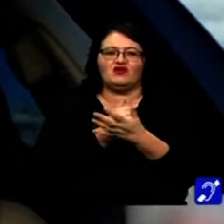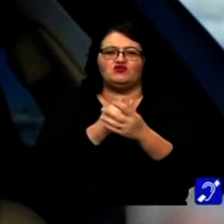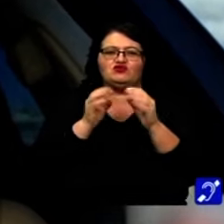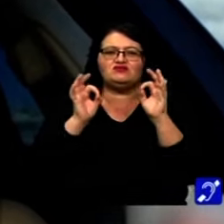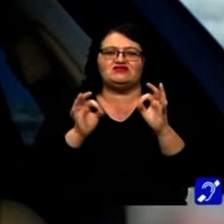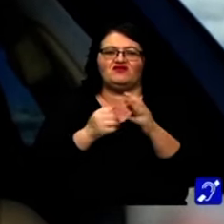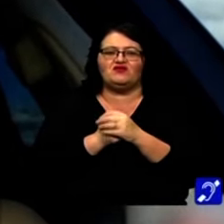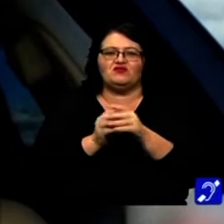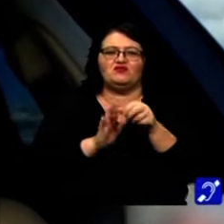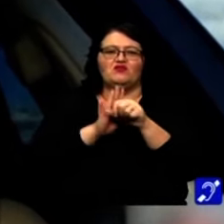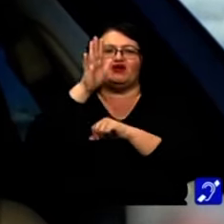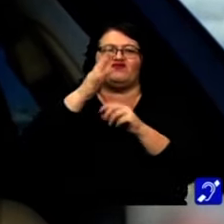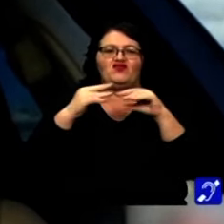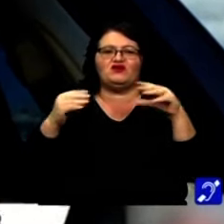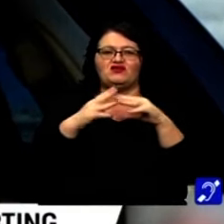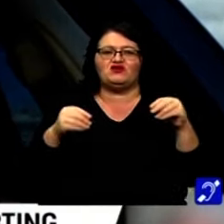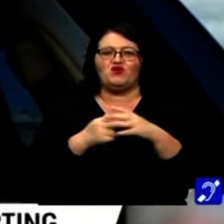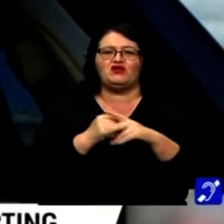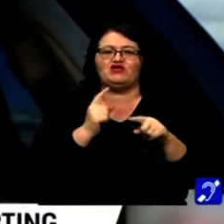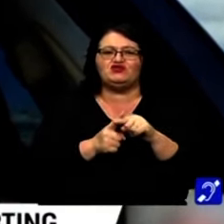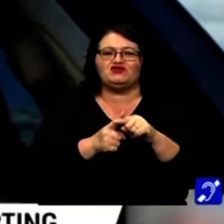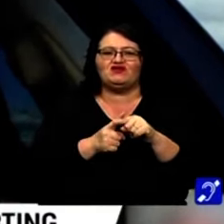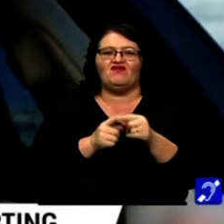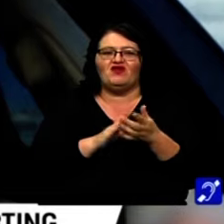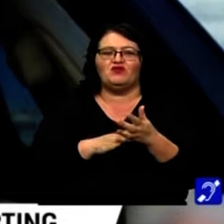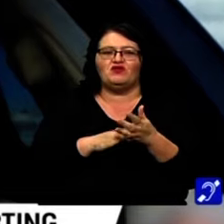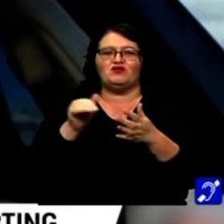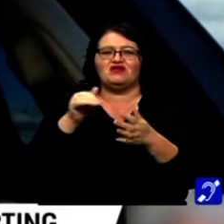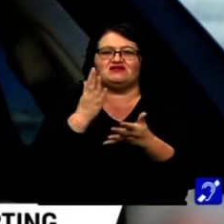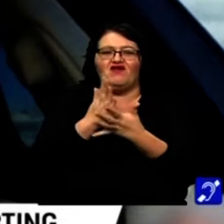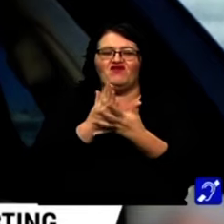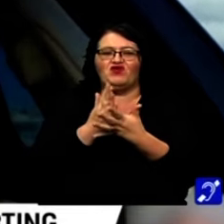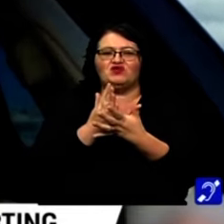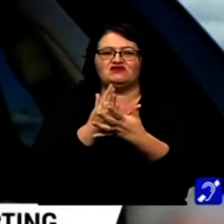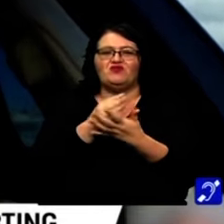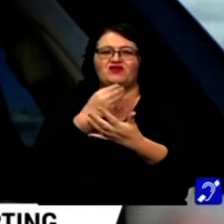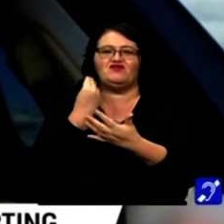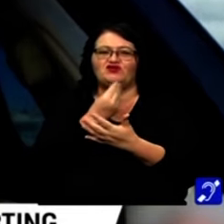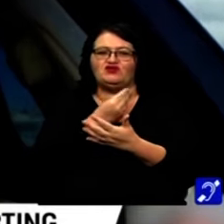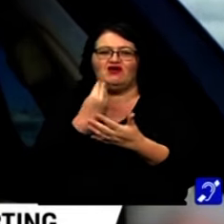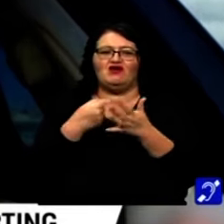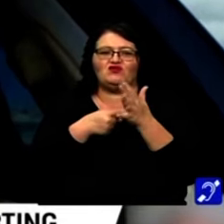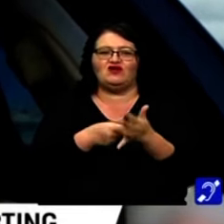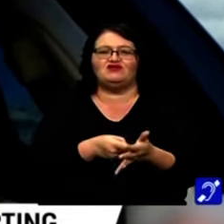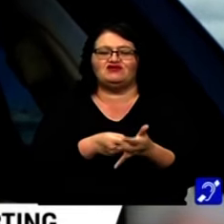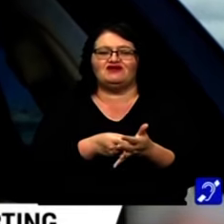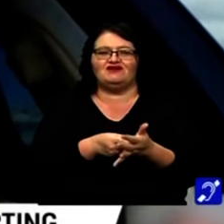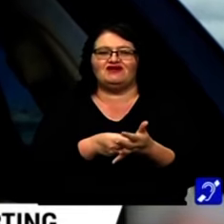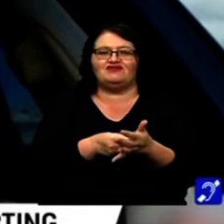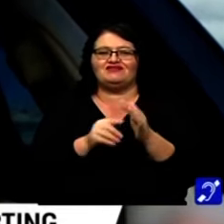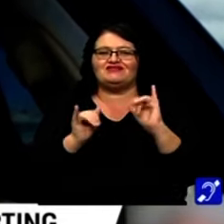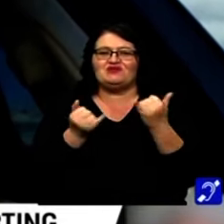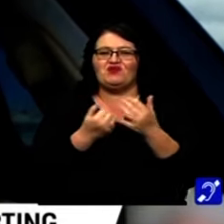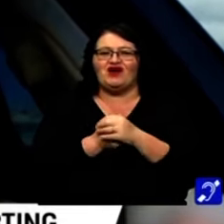să avem performeri din România și faptul că Mihăița a fost beneficiarul acestei